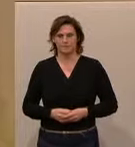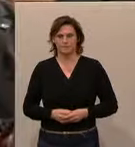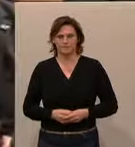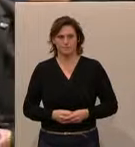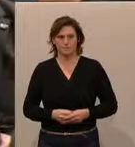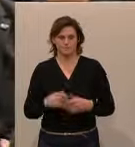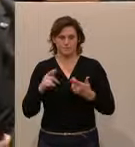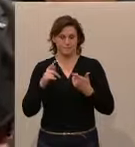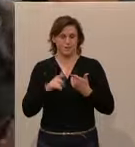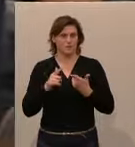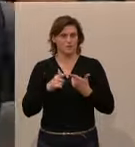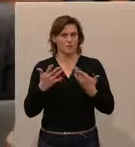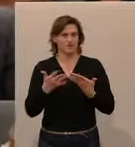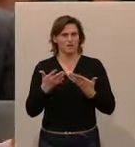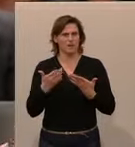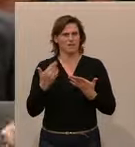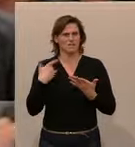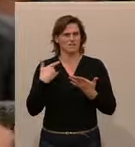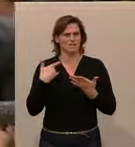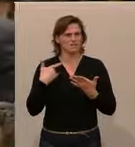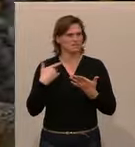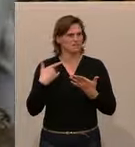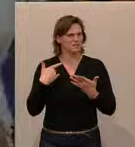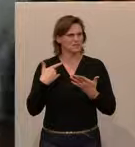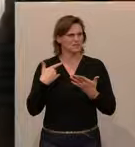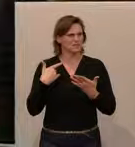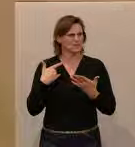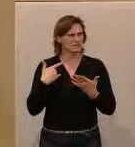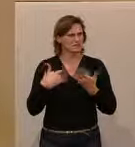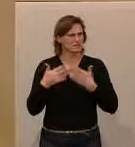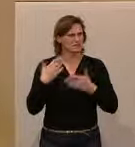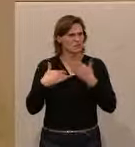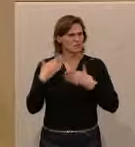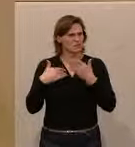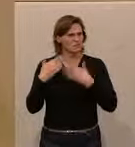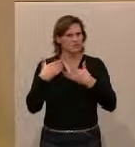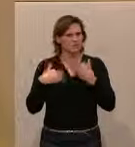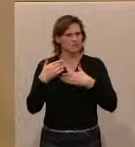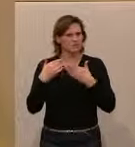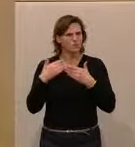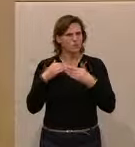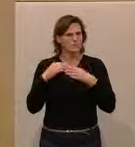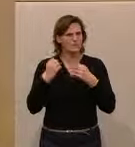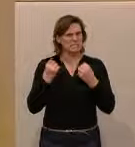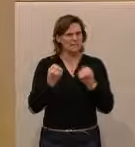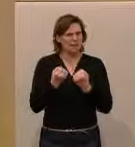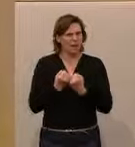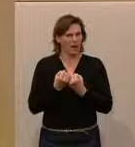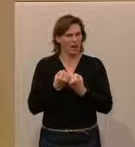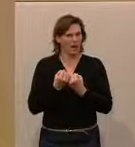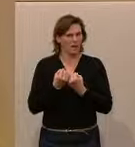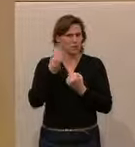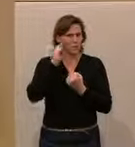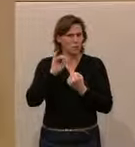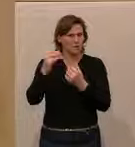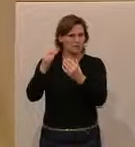Das Zweite ist im alten Seminar Deutsch für den Kollegen Noll, der ist ja ein ganz großer Universitätsprofessor, würde ich